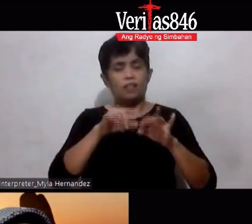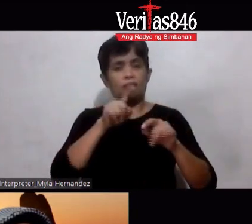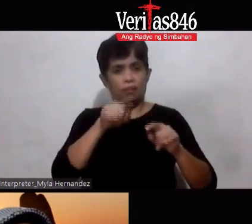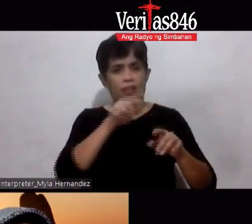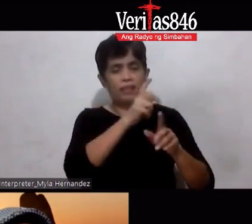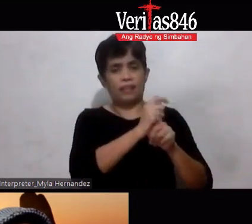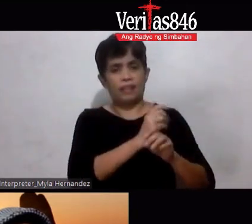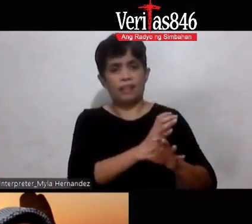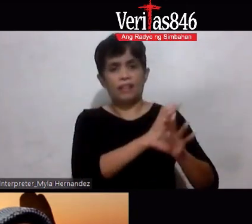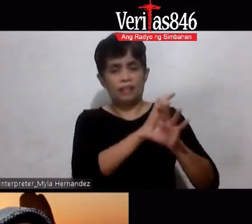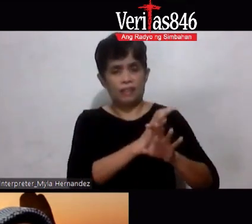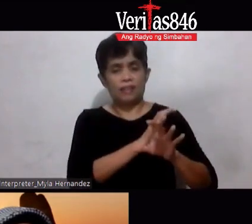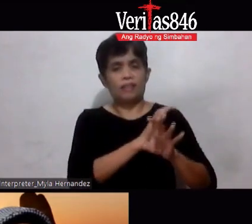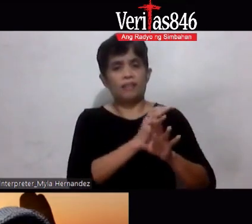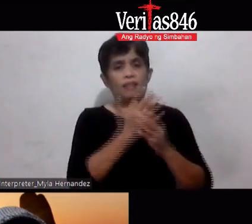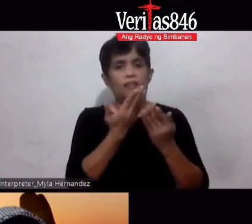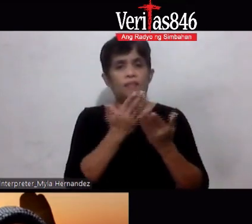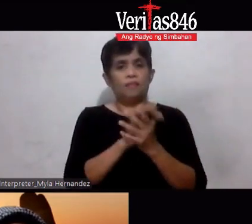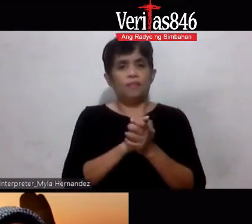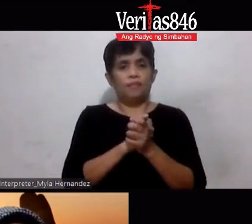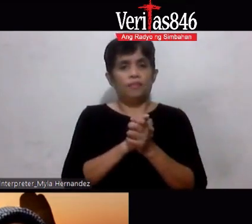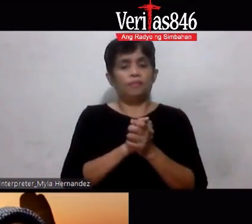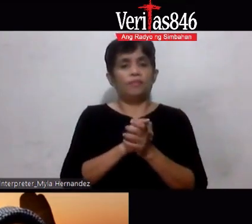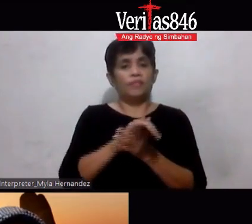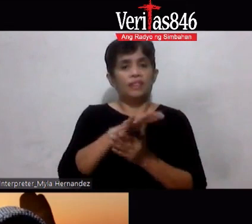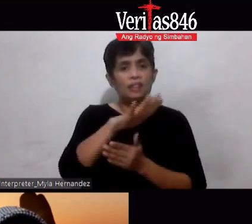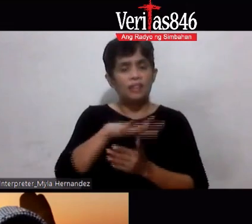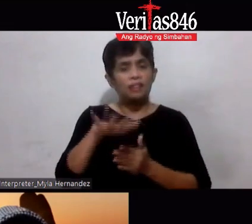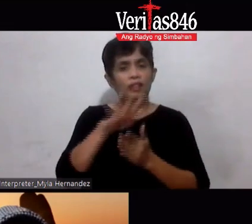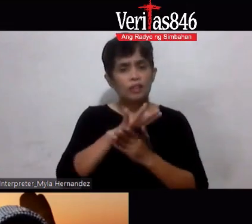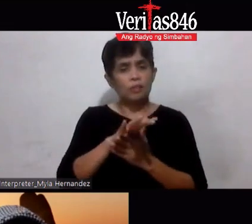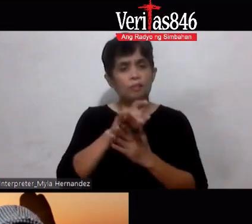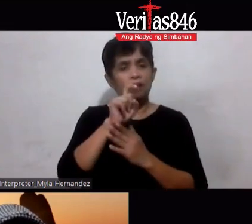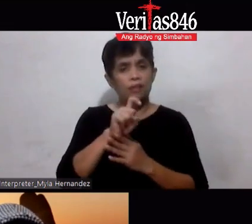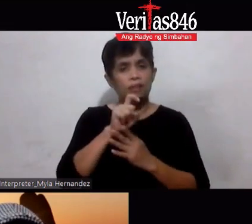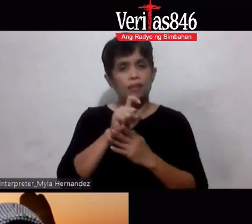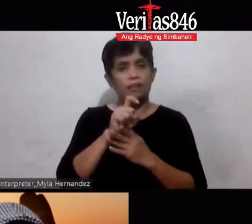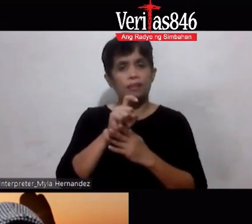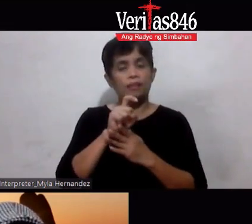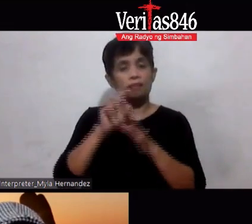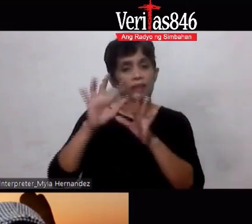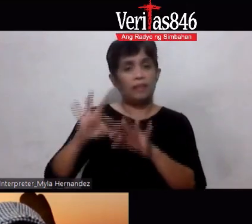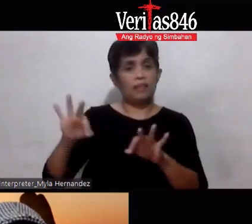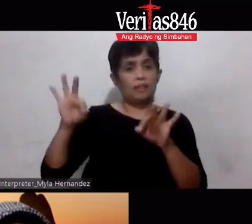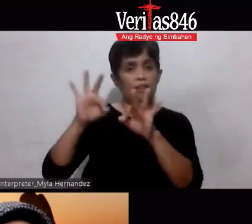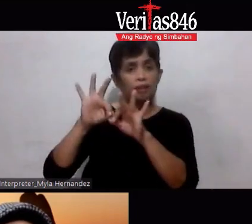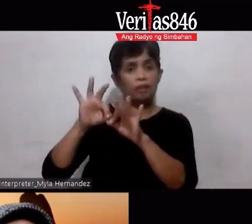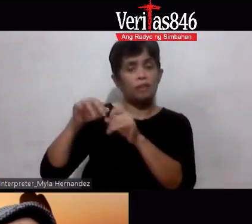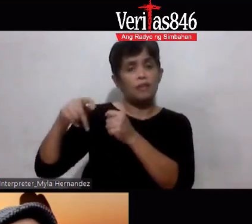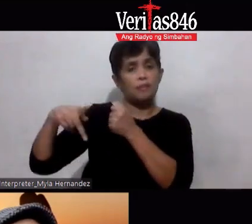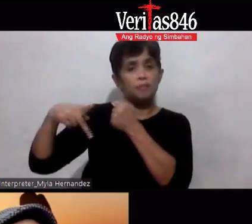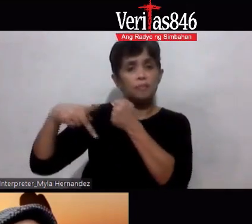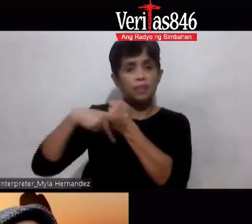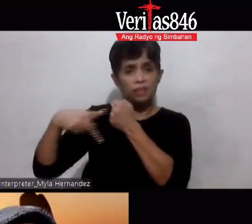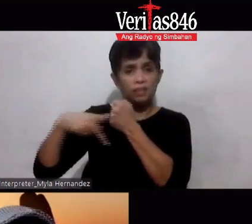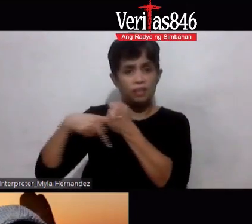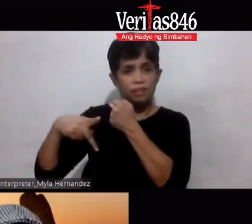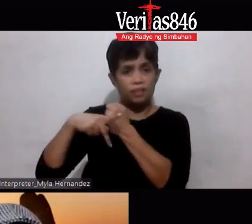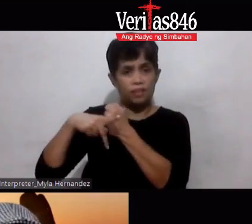At Sikapin natin Natin na Itong Mahalaga sa atin Ay ma-preserve natin At I